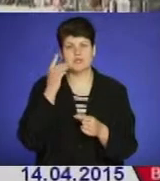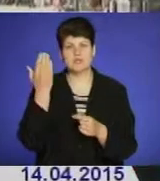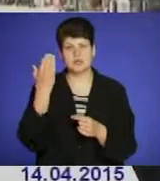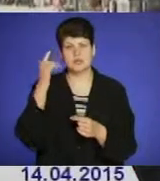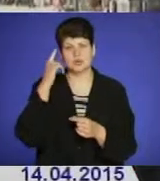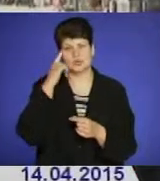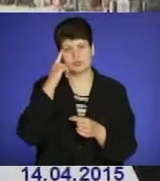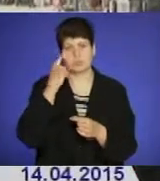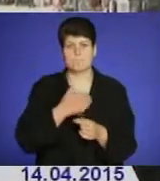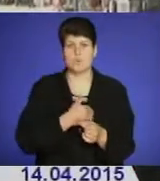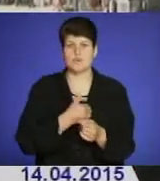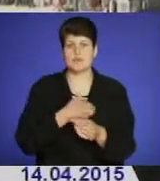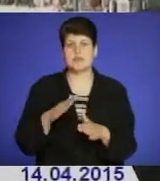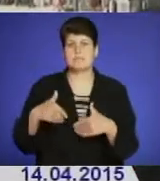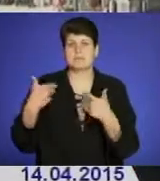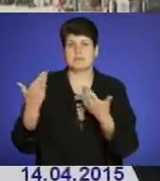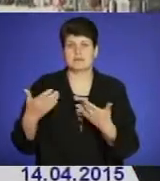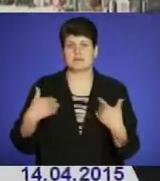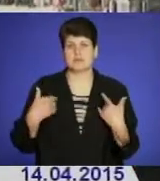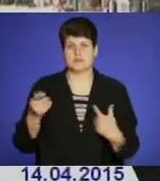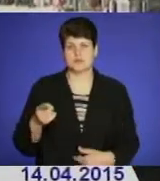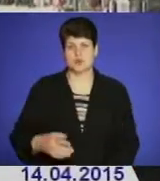і передати їм вітання з Тернополу. Дякую!